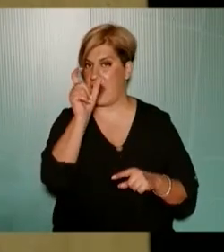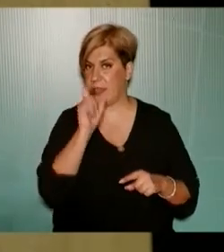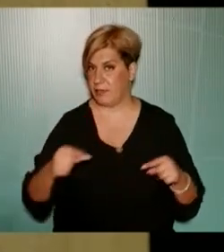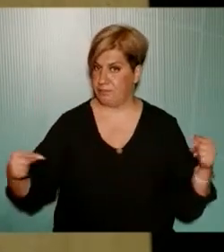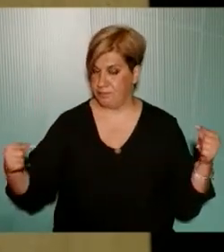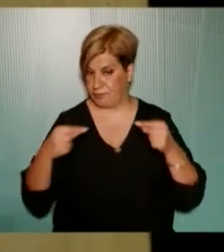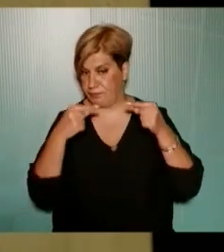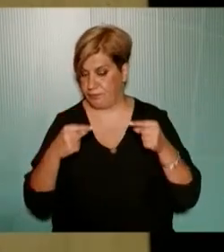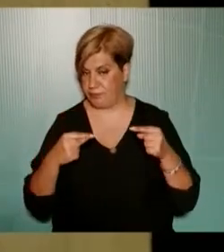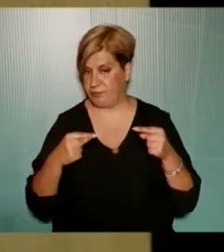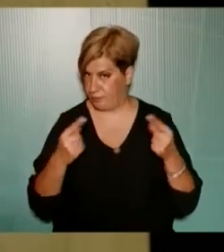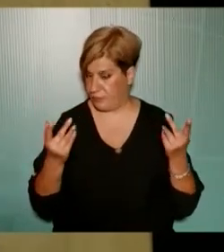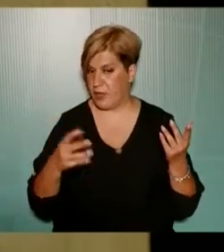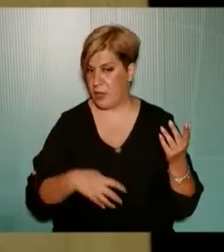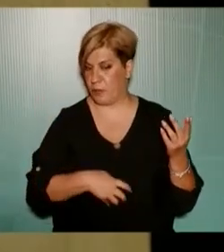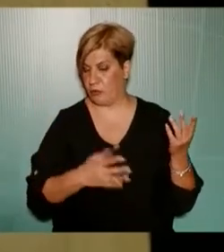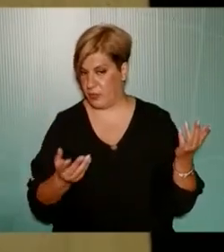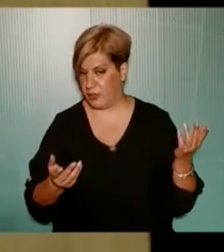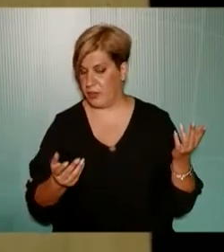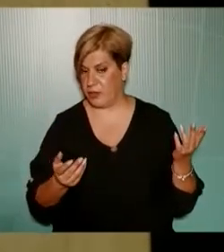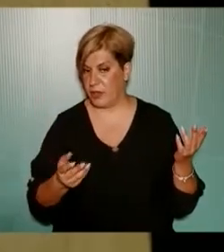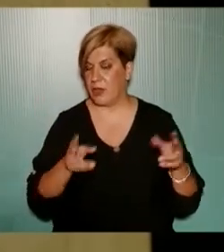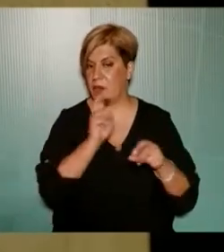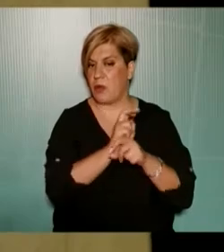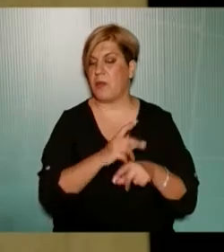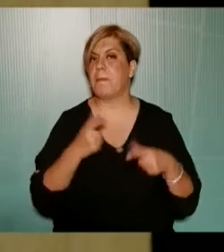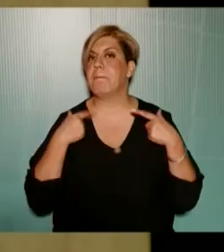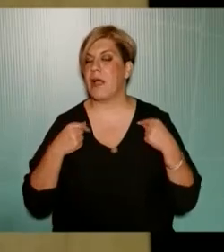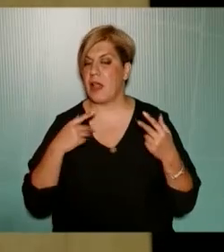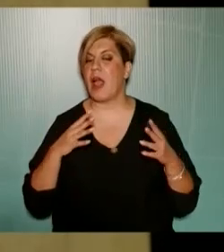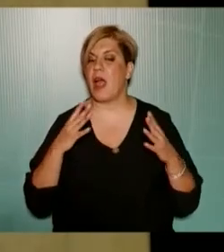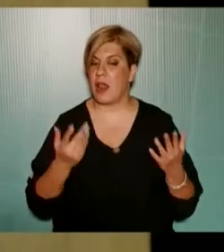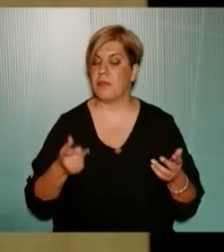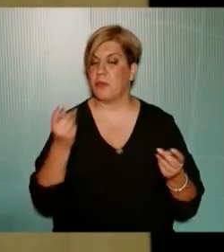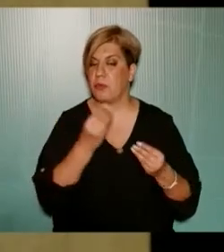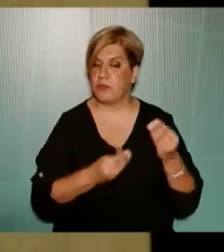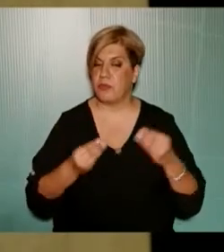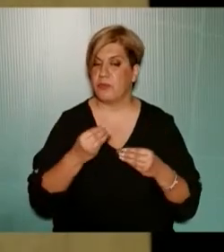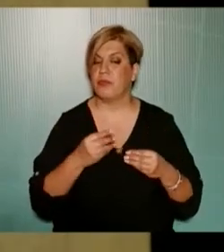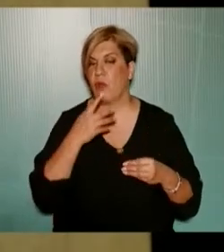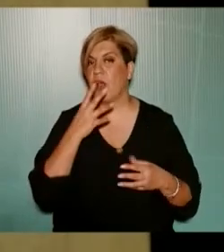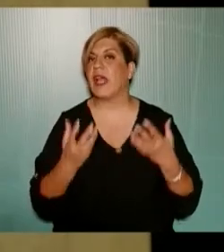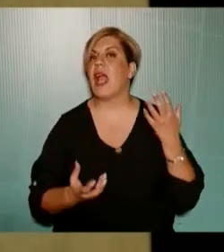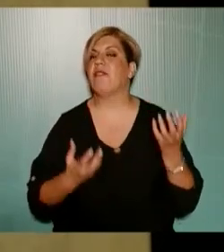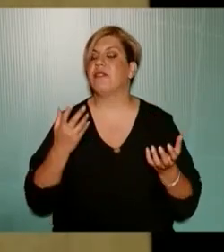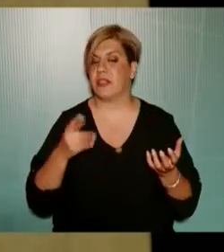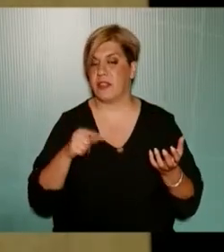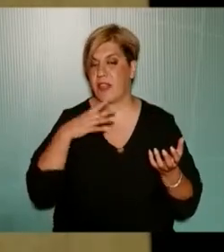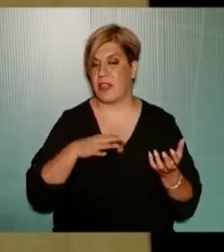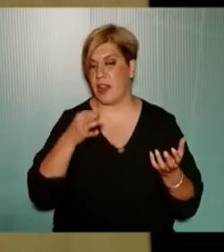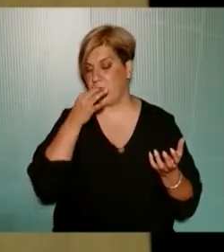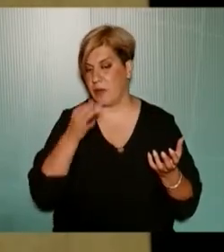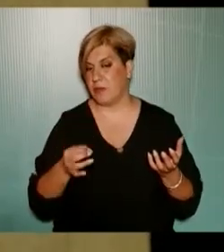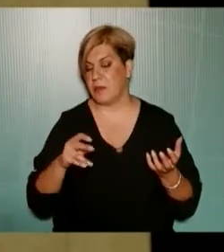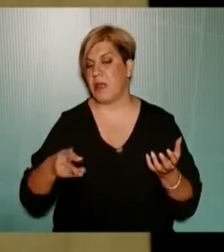αντιπαράθεση πάρα πολύ έντονη και προσβλητική για τα υπόλοιπα μέλη αλλά έγινα ακόμα πιο καυτή και θα θέλαμε λοιπόν